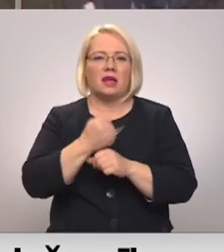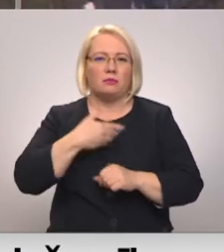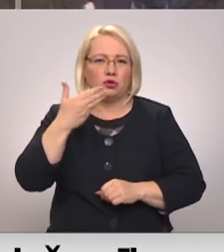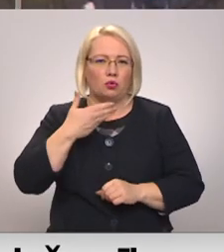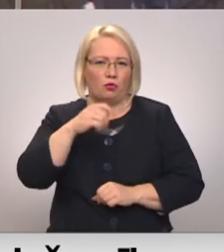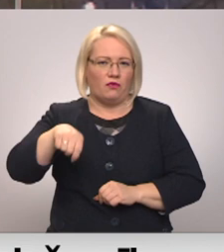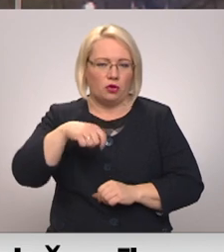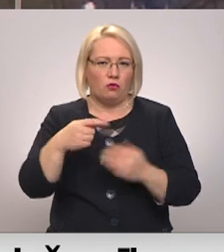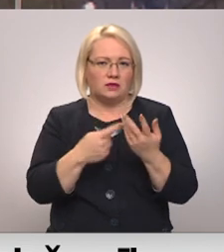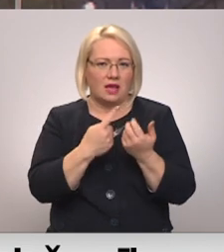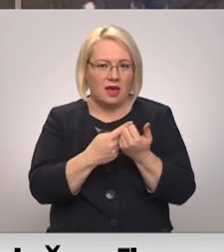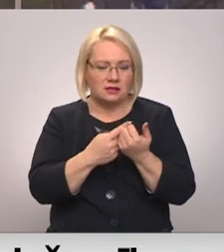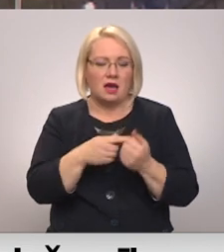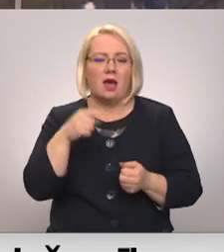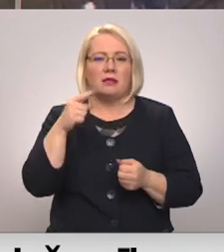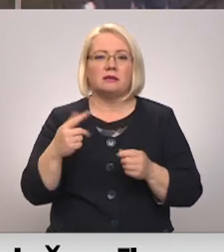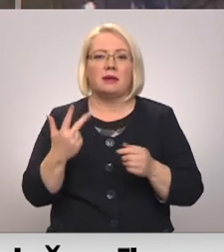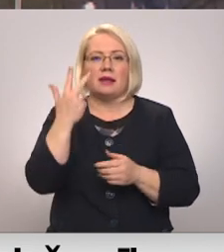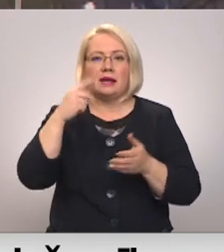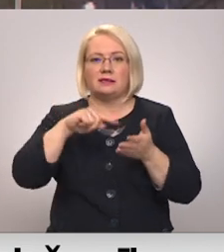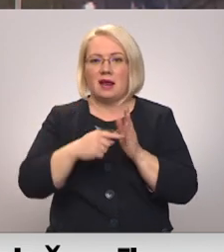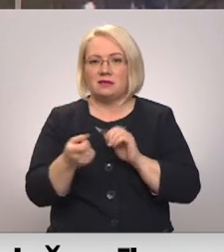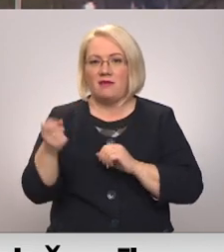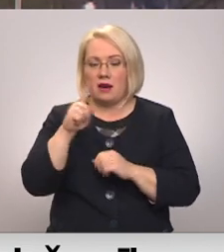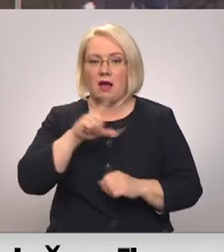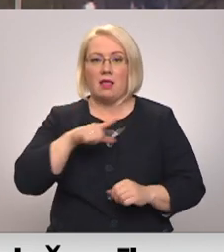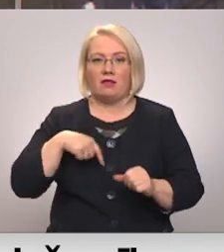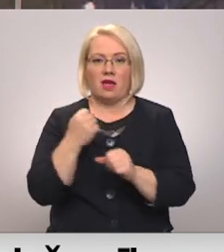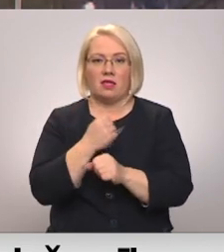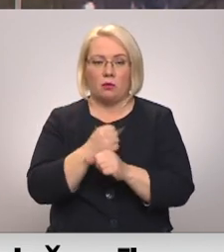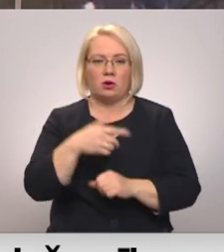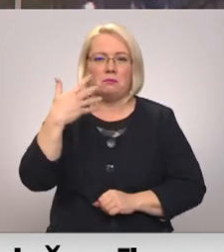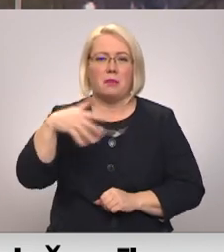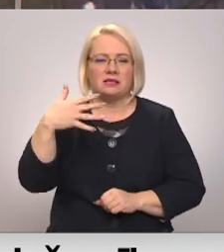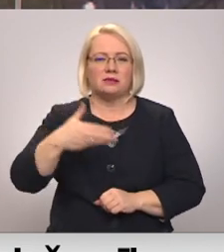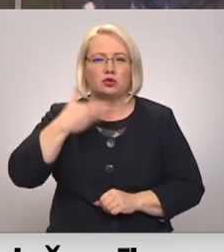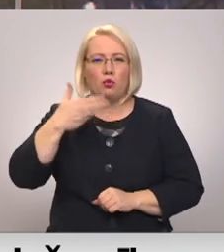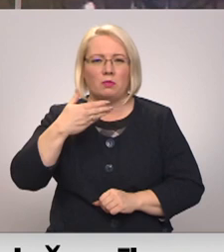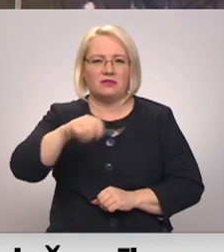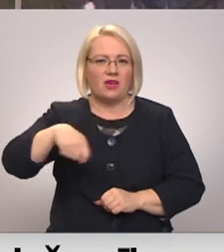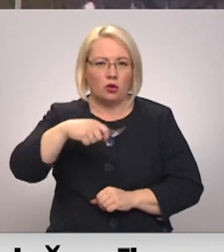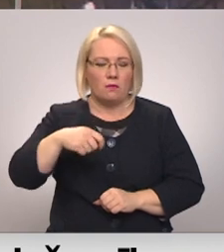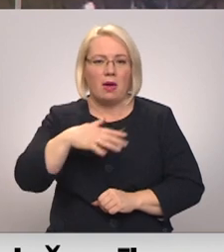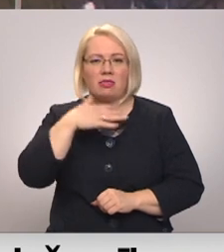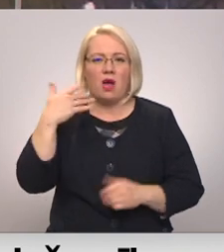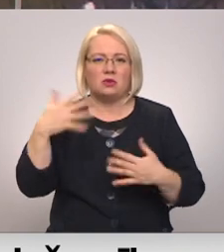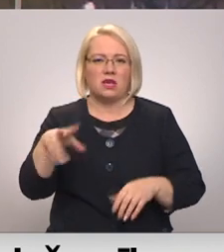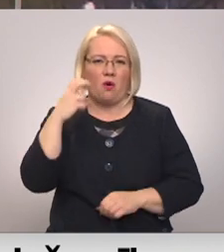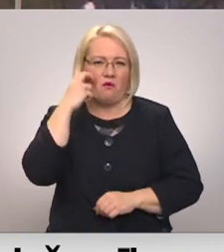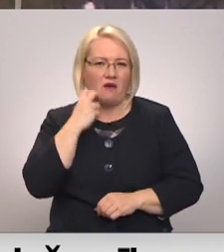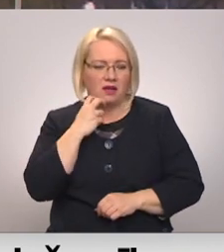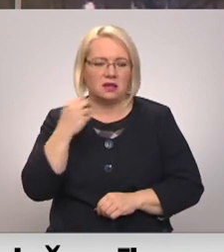klientu skaits. Vietām tas pat trīs karšojas. Latvijā pašlaik darbojas vairāk nekā 50 zupas virtuvis, taču daudzs no tām ir novecojušas.